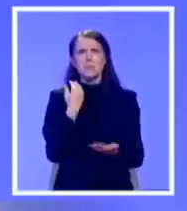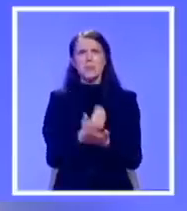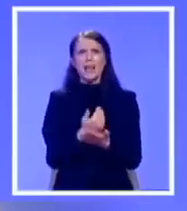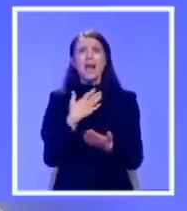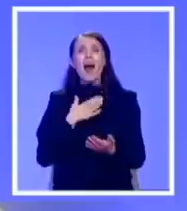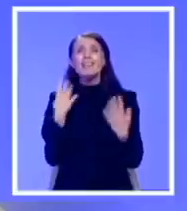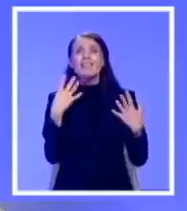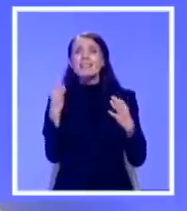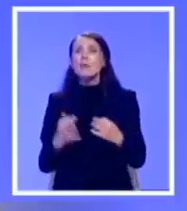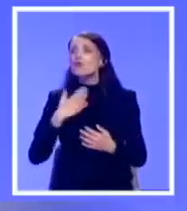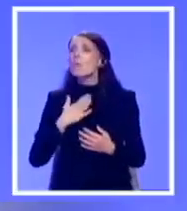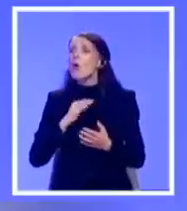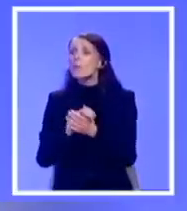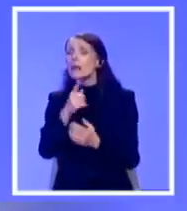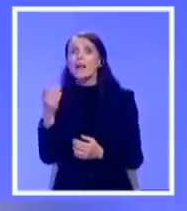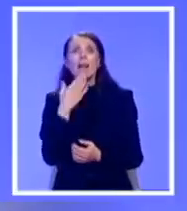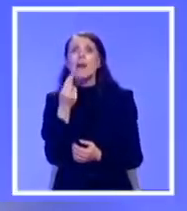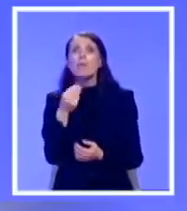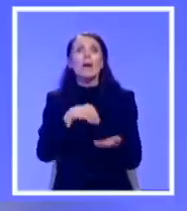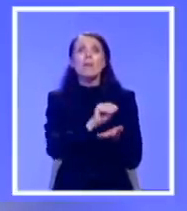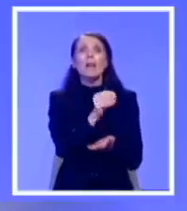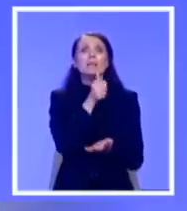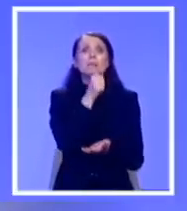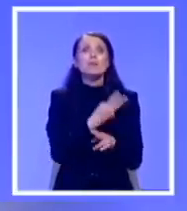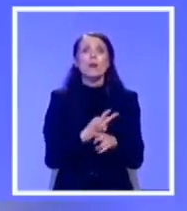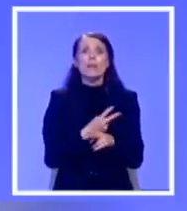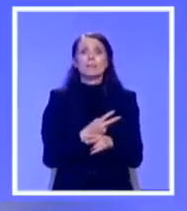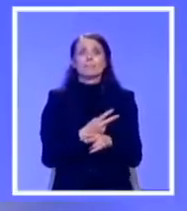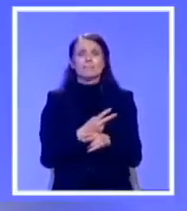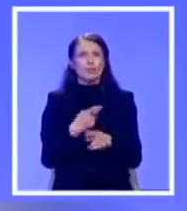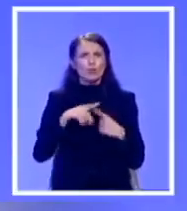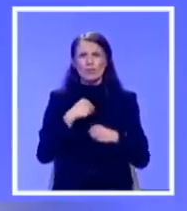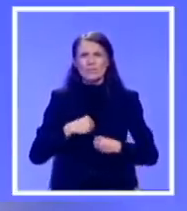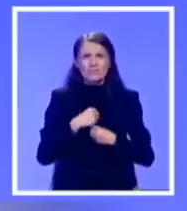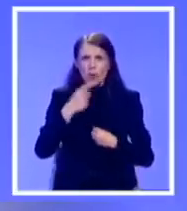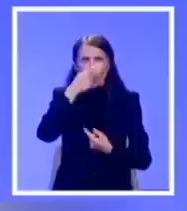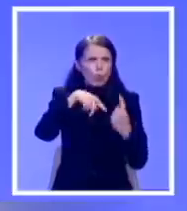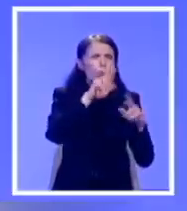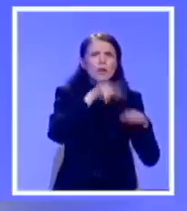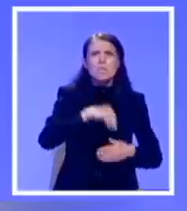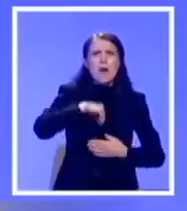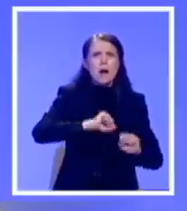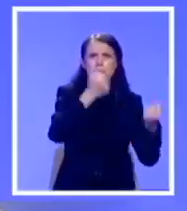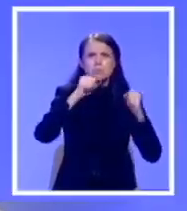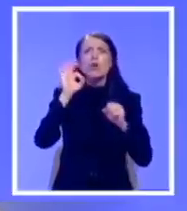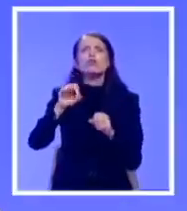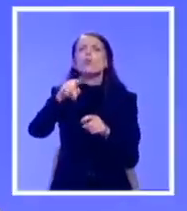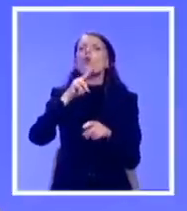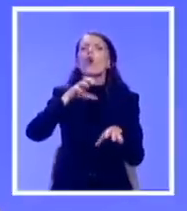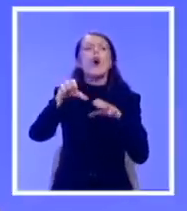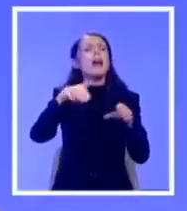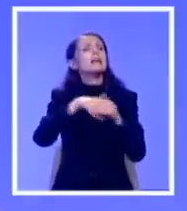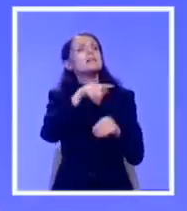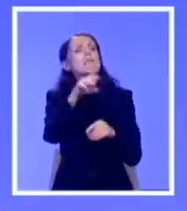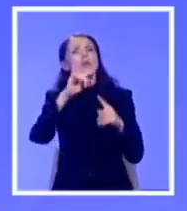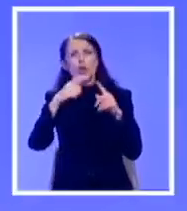piće da plati u kafani. I to su jako bolne stvari. Dakle, taj gnev je prisutan svuda. Taj gnev postoji ovde kod vaših radnika na RTS-u. Ima ga